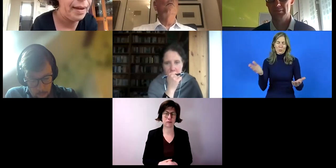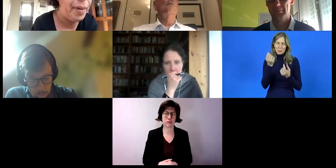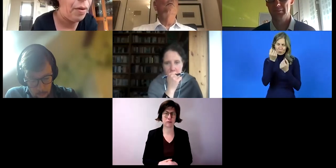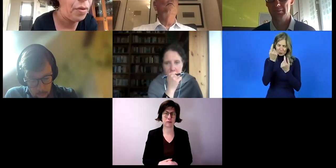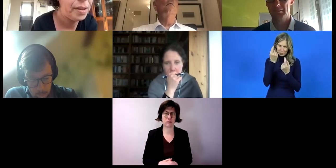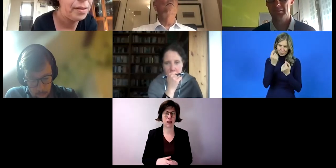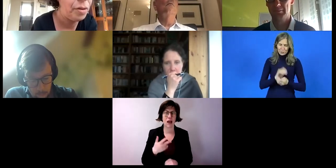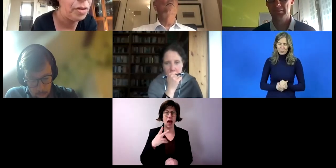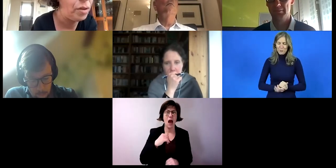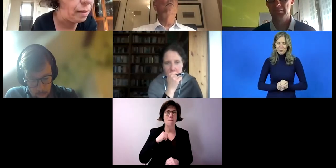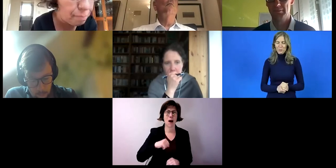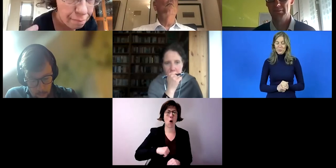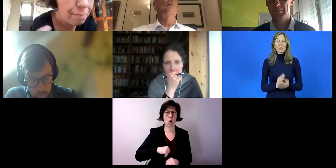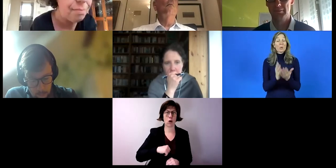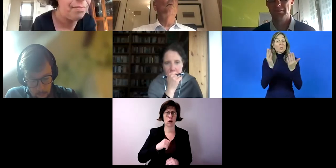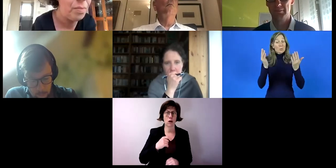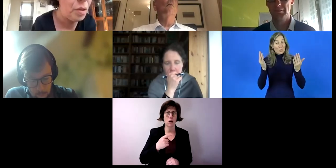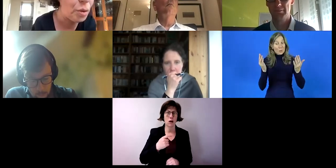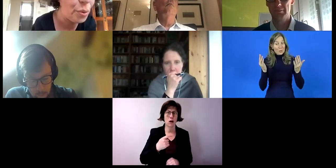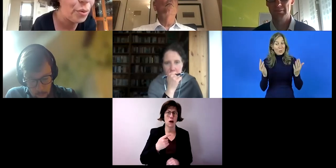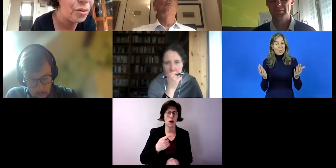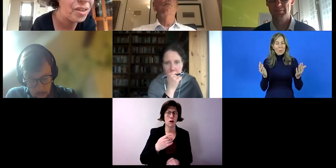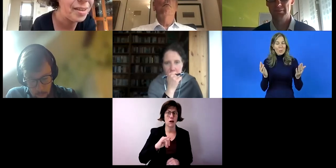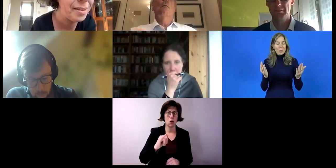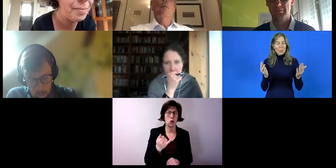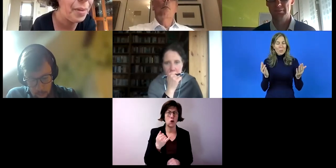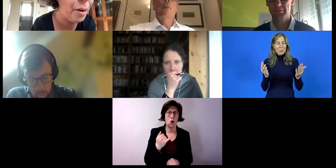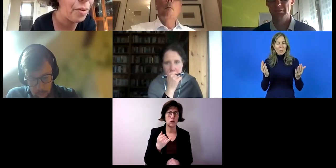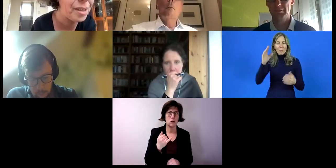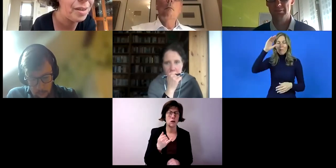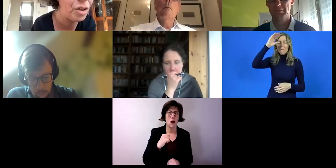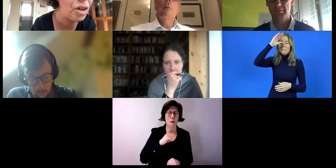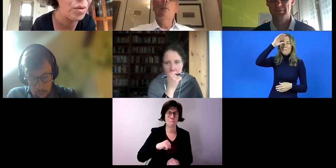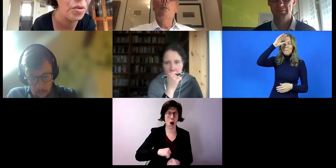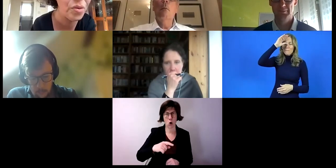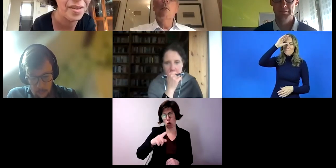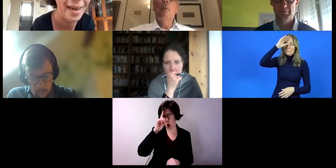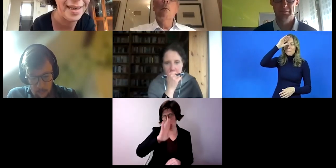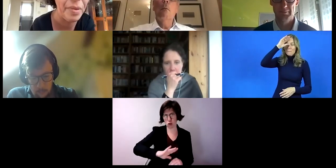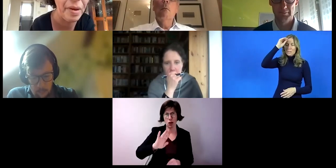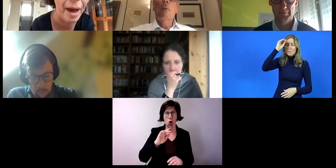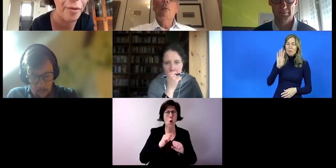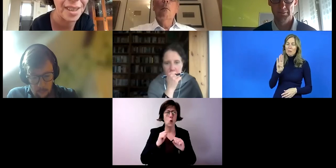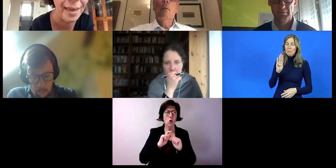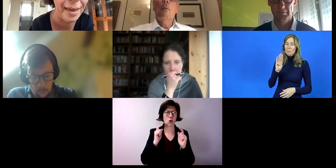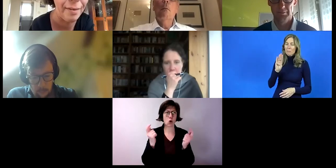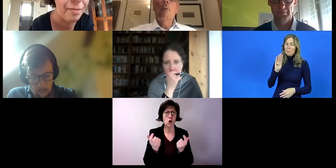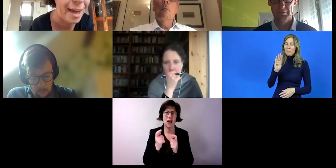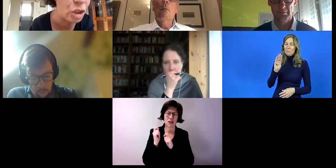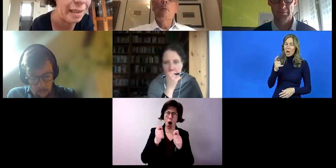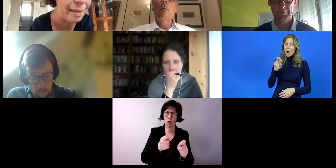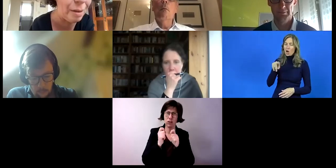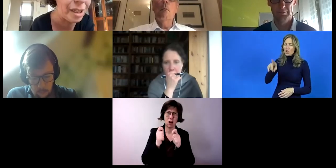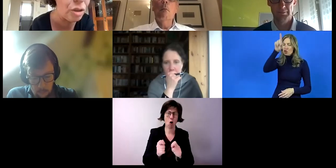Herr Bauch in Deutschland, oder J-Punkt Bauch in Deutschland, große Konzerne geben immer mehr Aufträge an